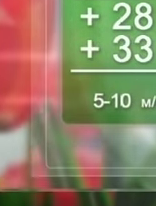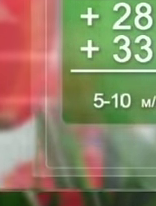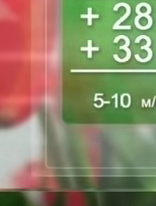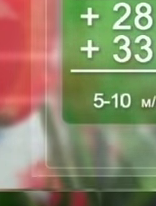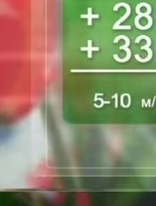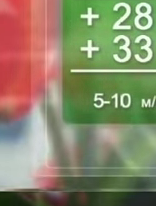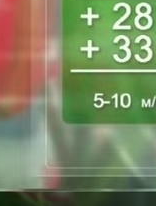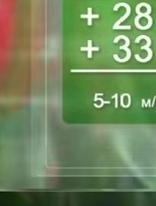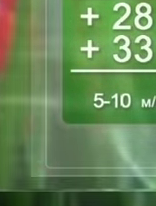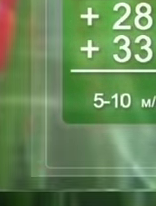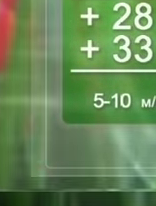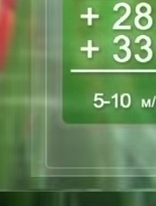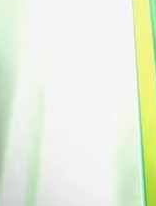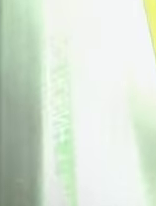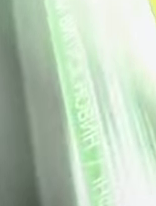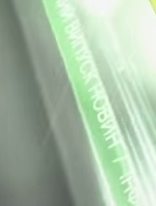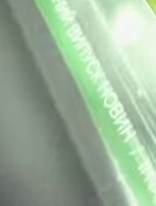в день до 32-37.